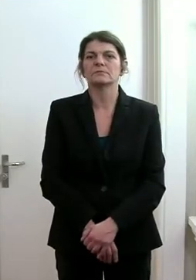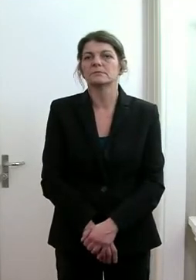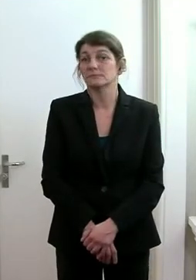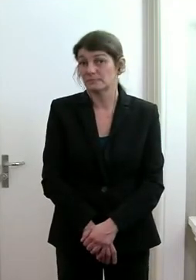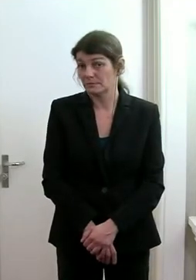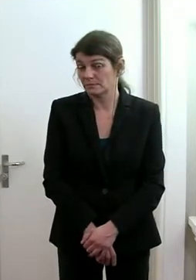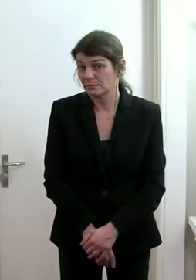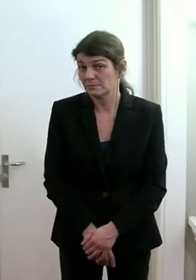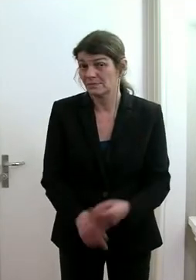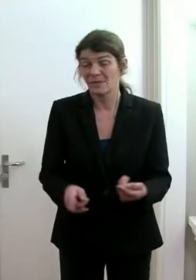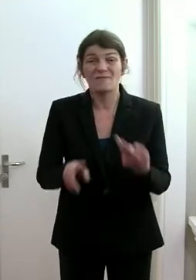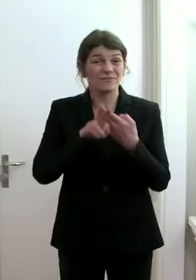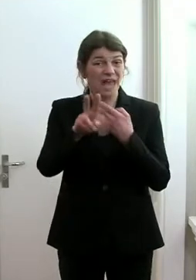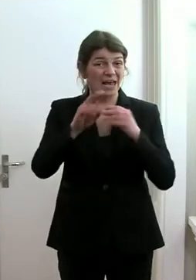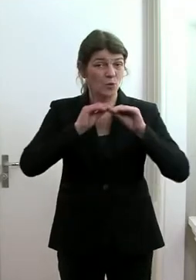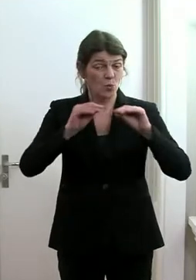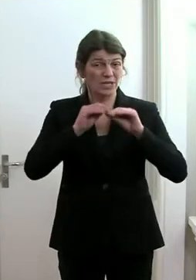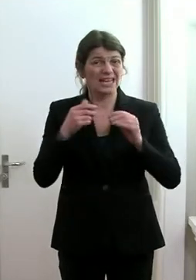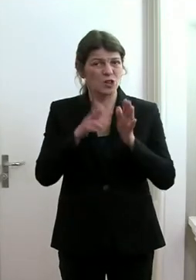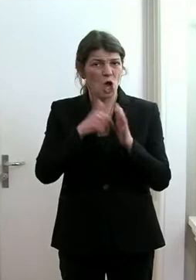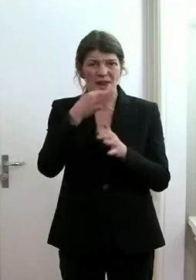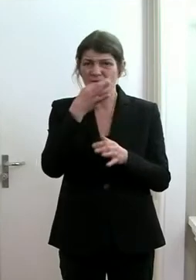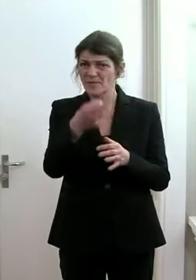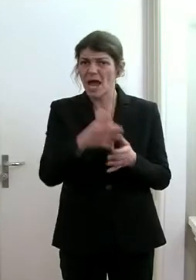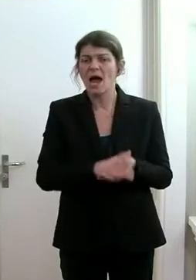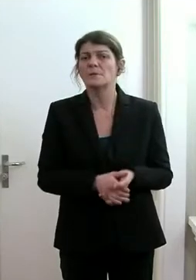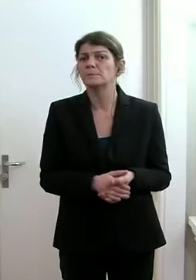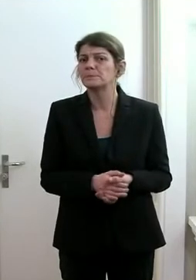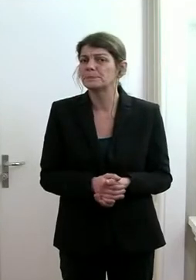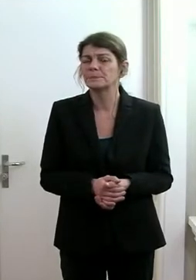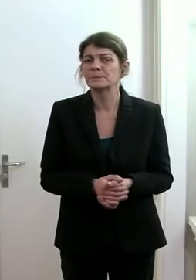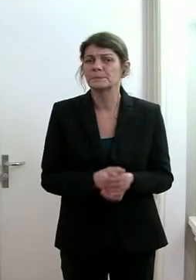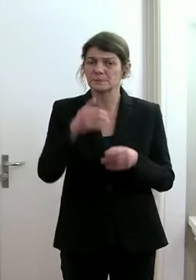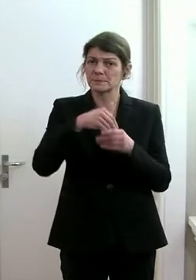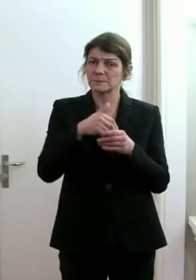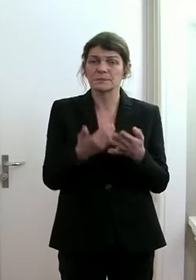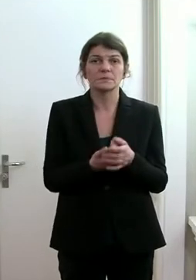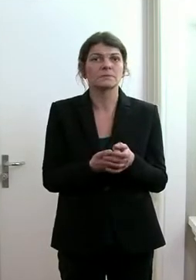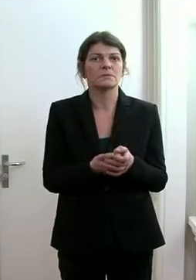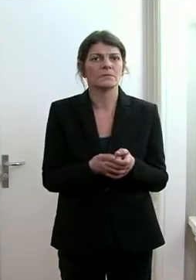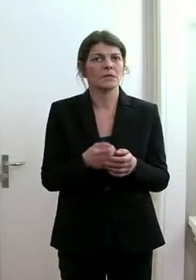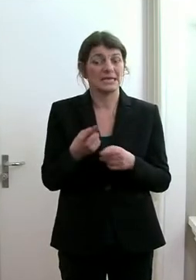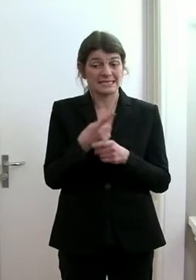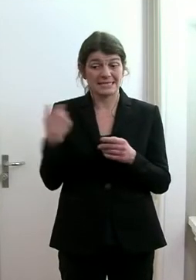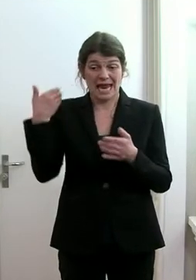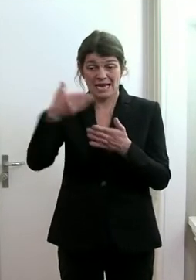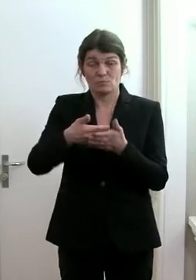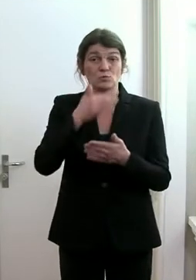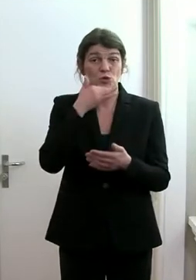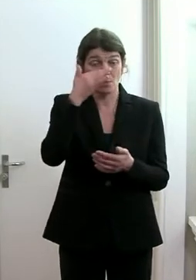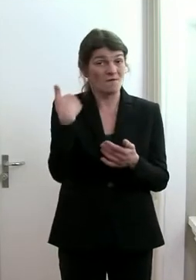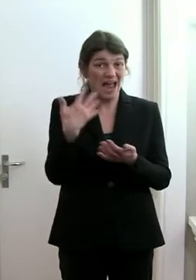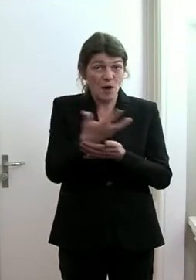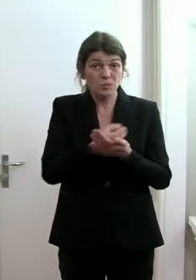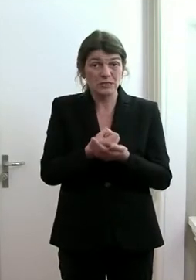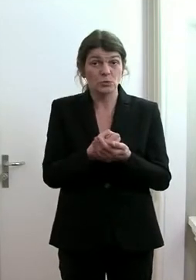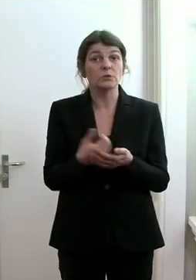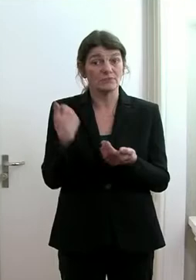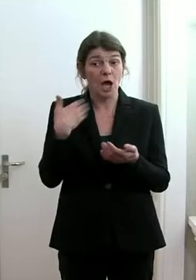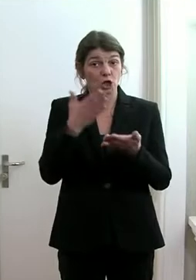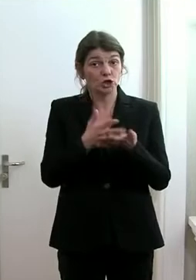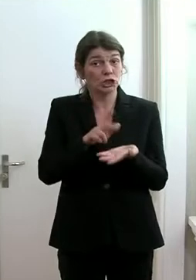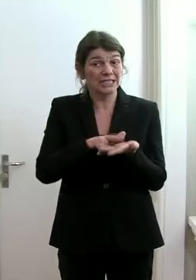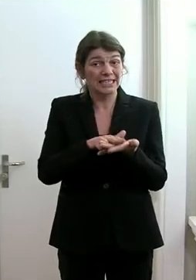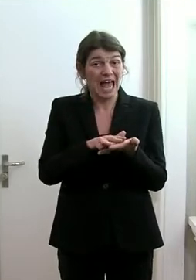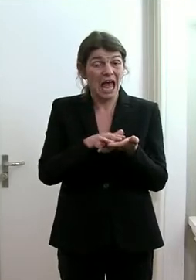Dann zum Fernunterricht hätte ich noch eine Frage. Konnte die Zeit über den Sommer genutzt werden, um da eine digitale